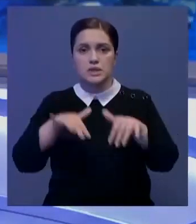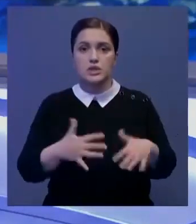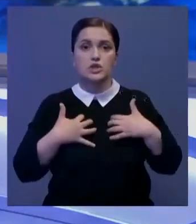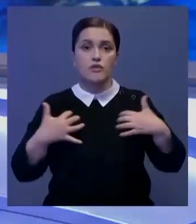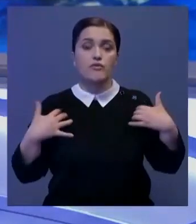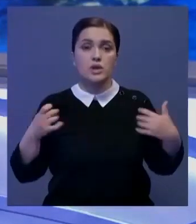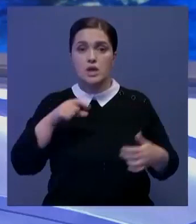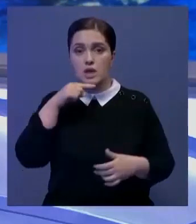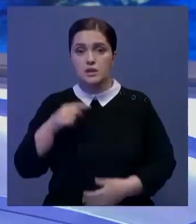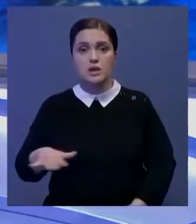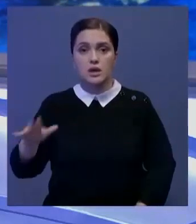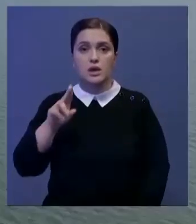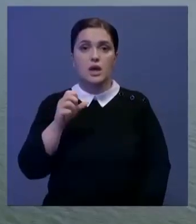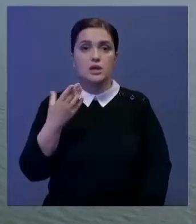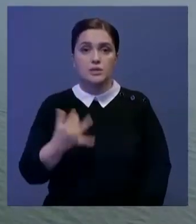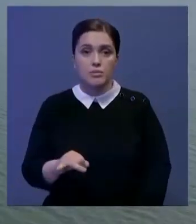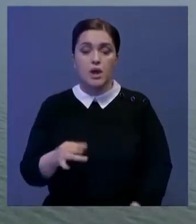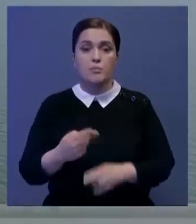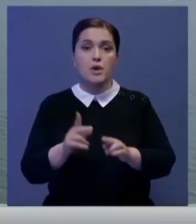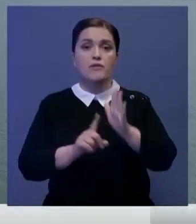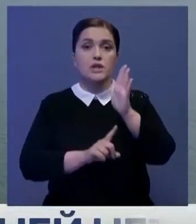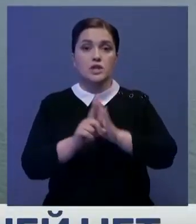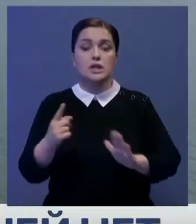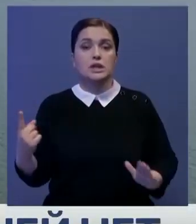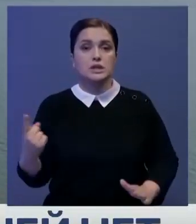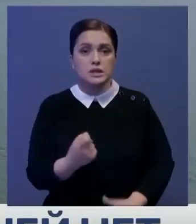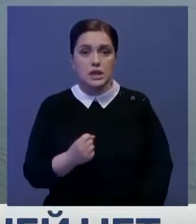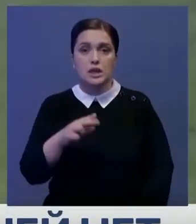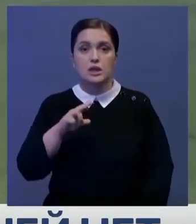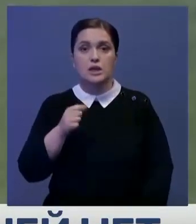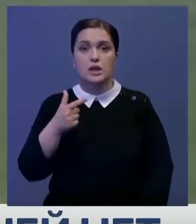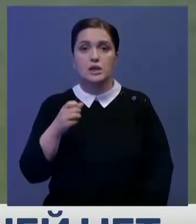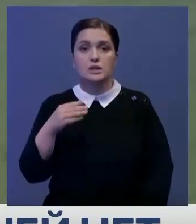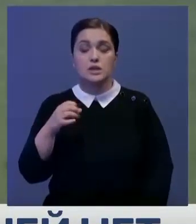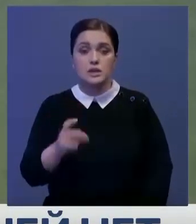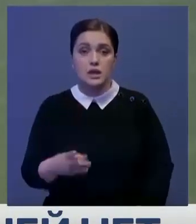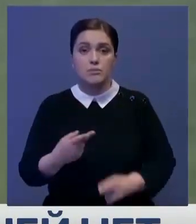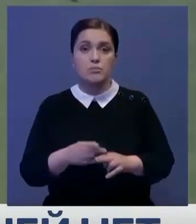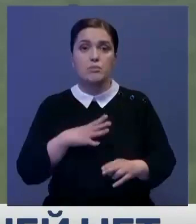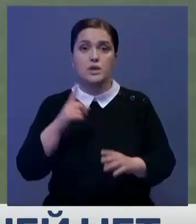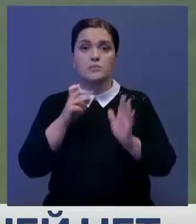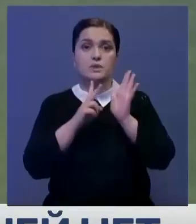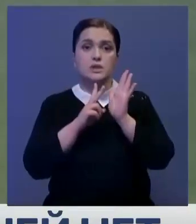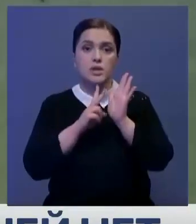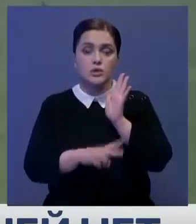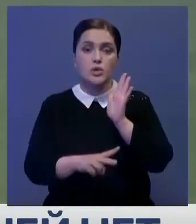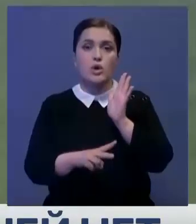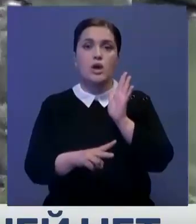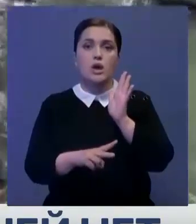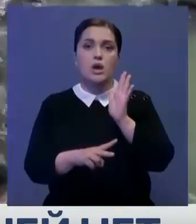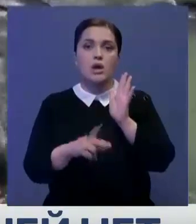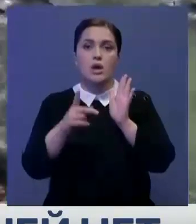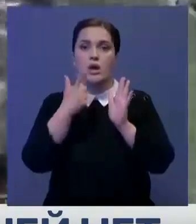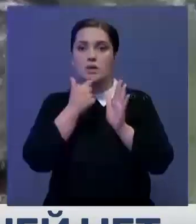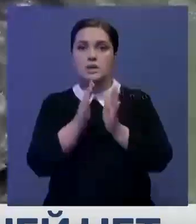на российской территории Каспийского моря. Напомню, в начале недели в Дагестане на берег вынесло около 170 туш